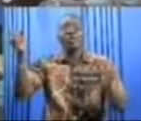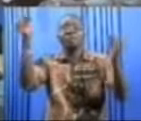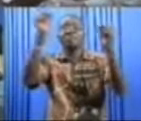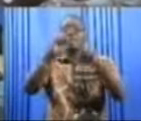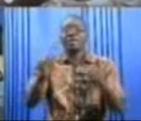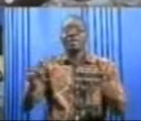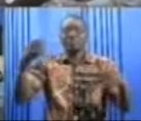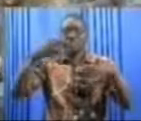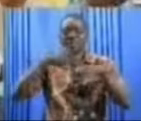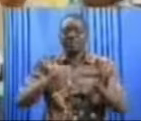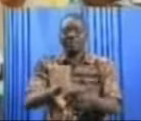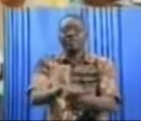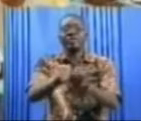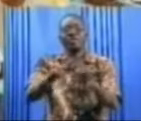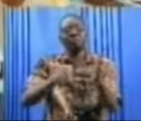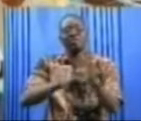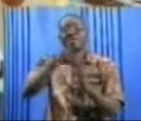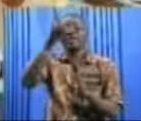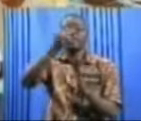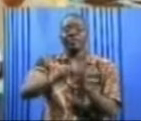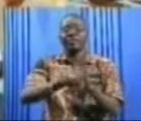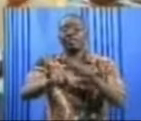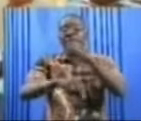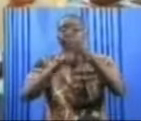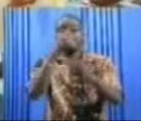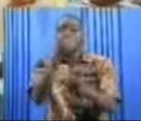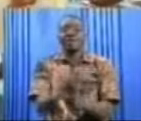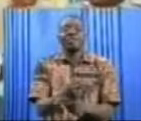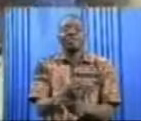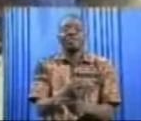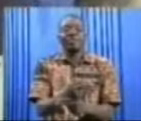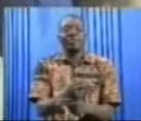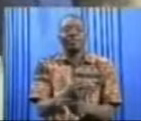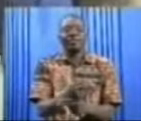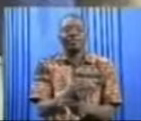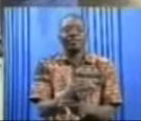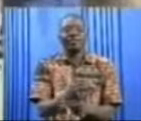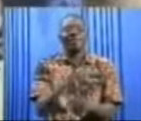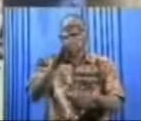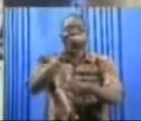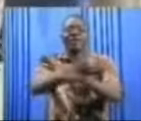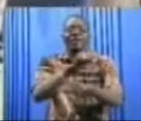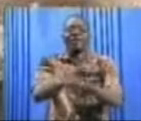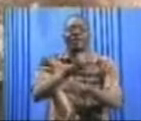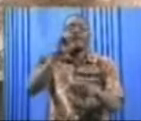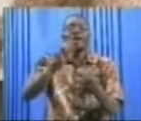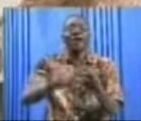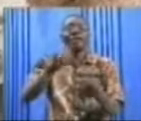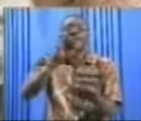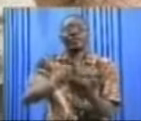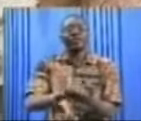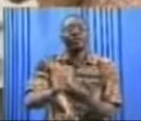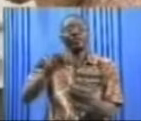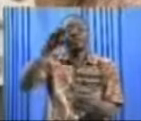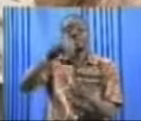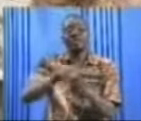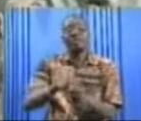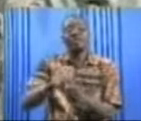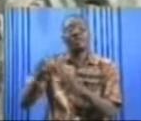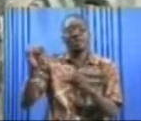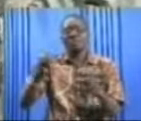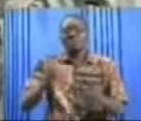implication dans le développement national. Et on a travaillé à ce que, dans chaque arrondissement, on puisse